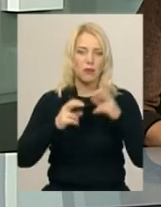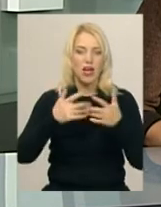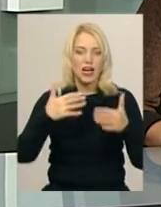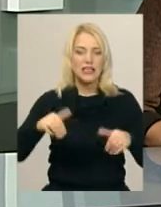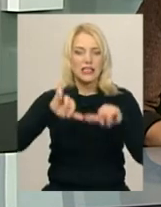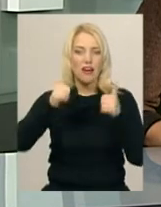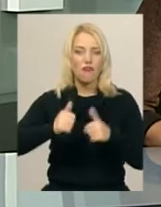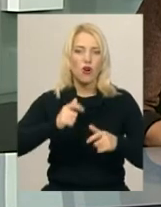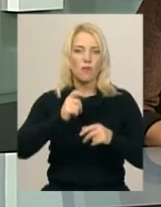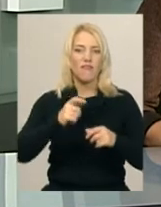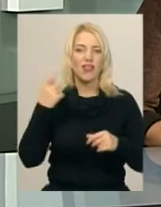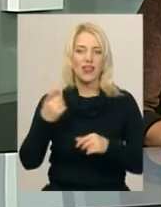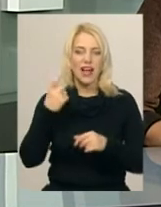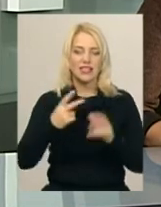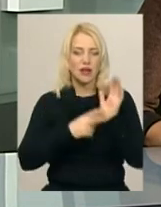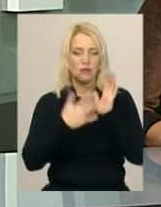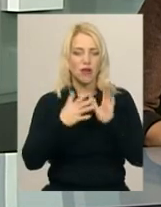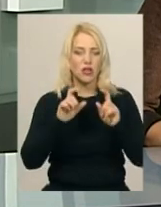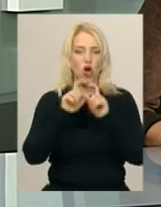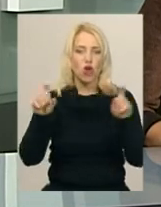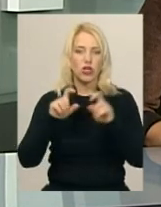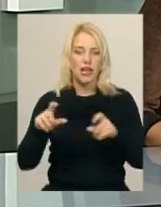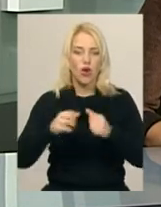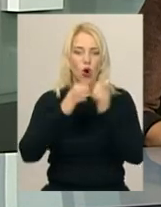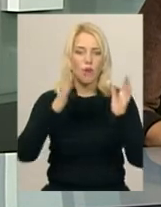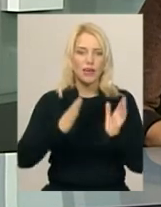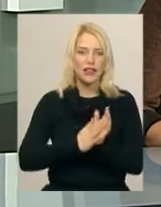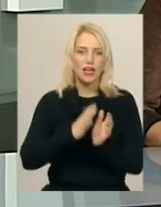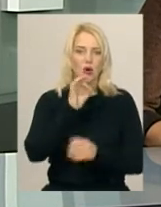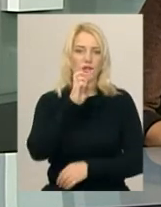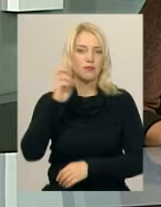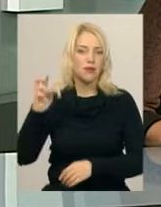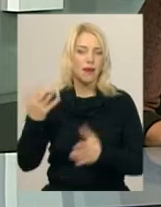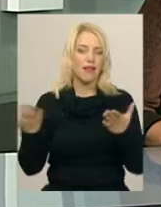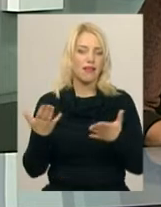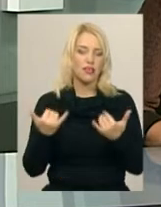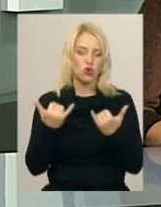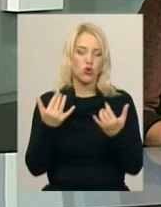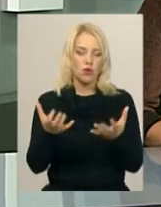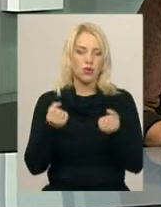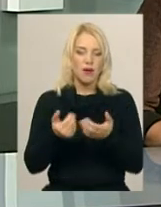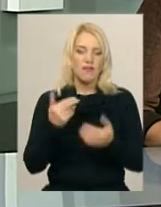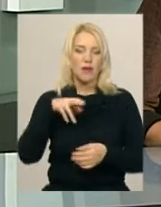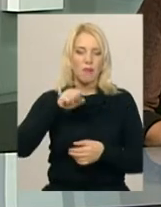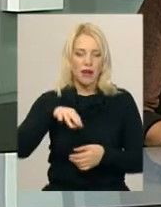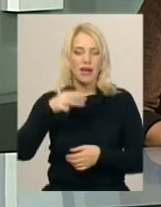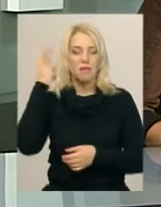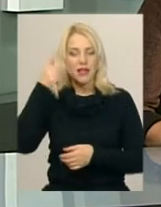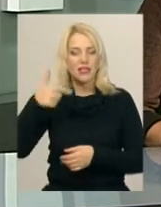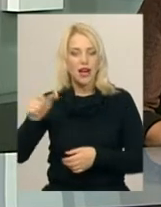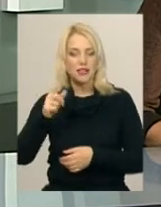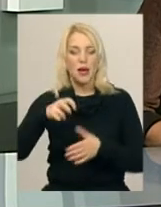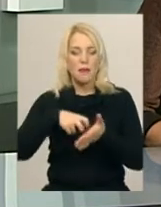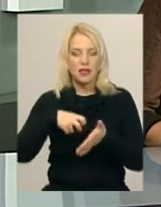75 котелень об'єднань співвласників багатоквартирних будинків, які сьогодні отримали відпад «Хмельницькгаз», письмові